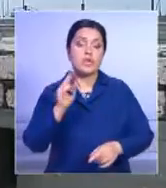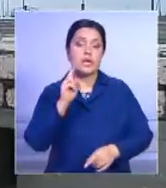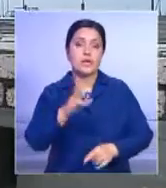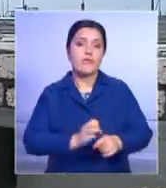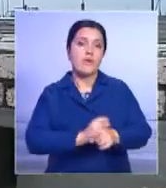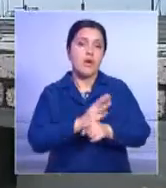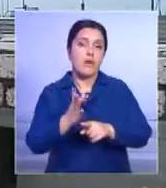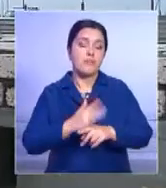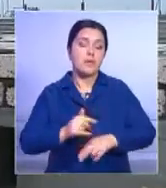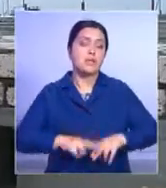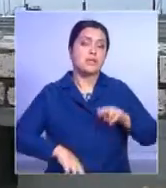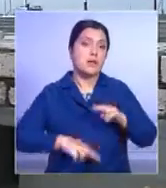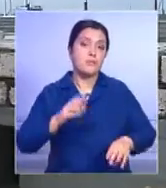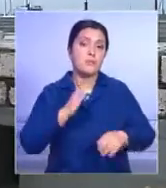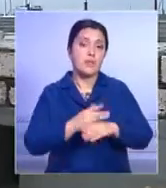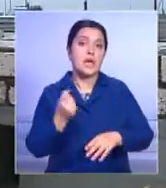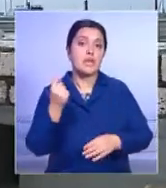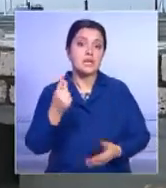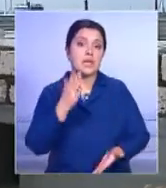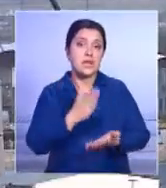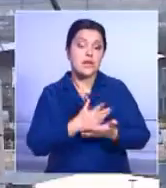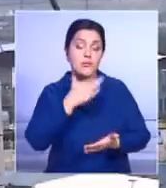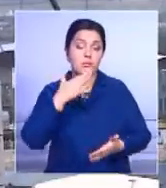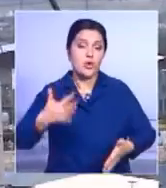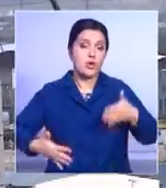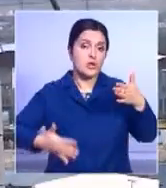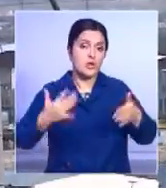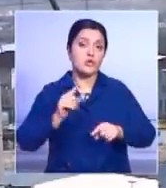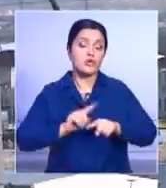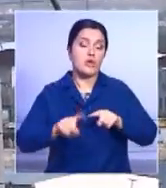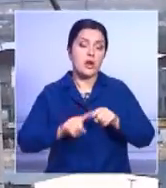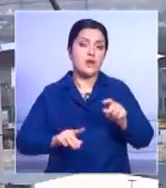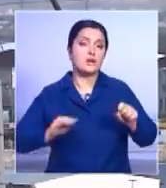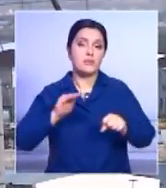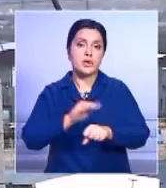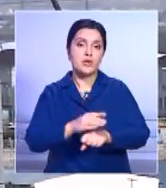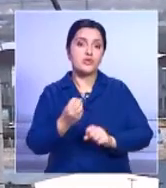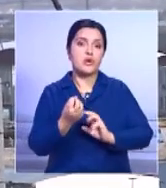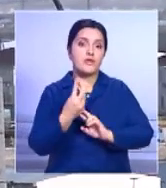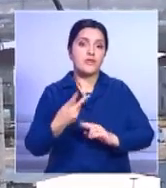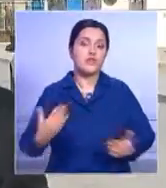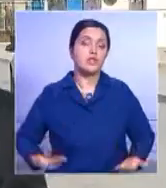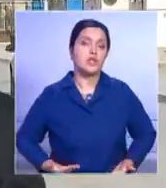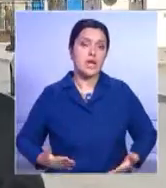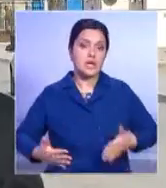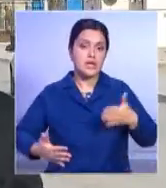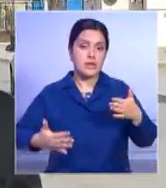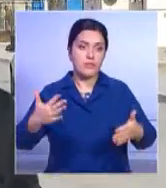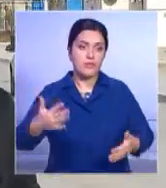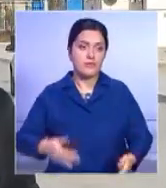строительство. 11 уже существующим многоэтажкам скоро прибавится еще 12 жилых домов.